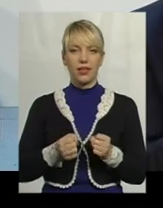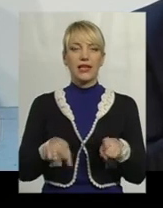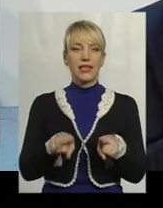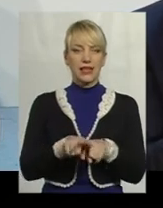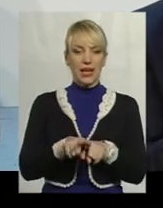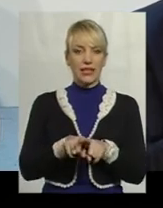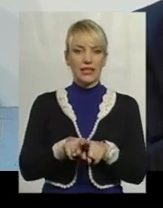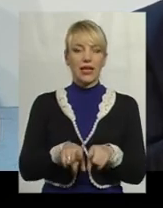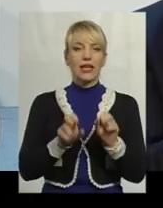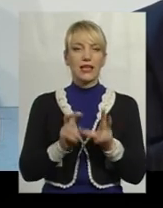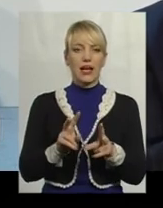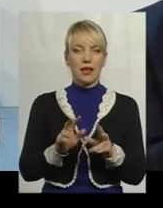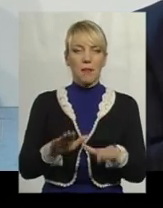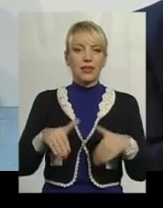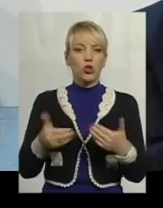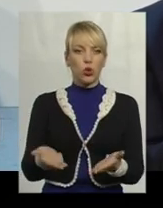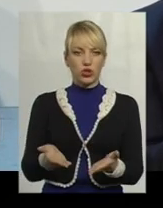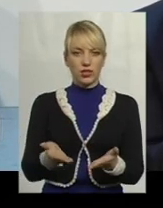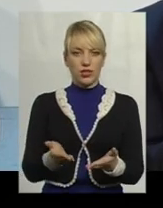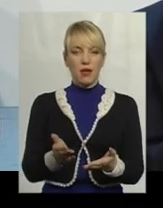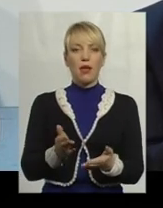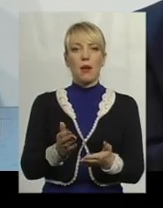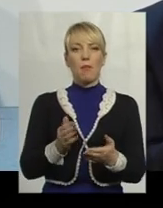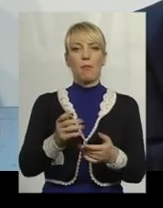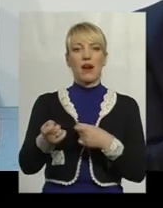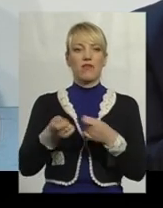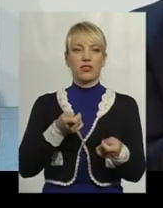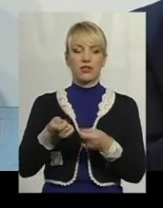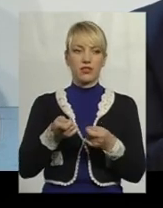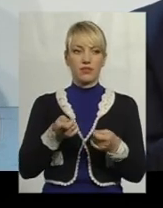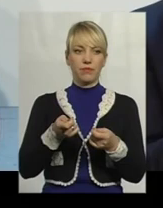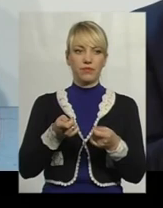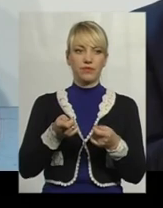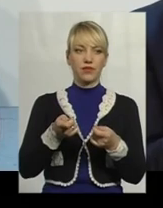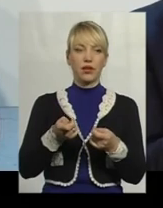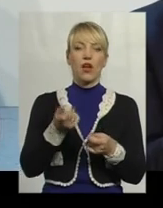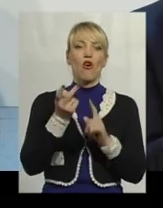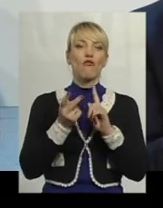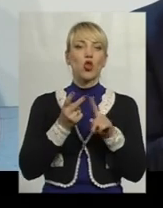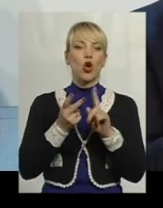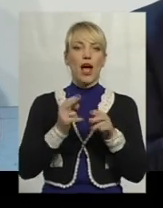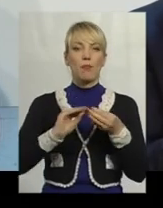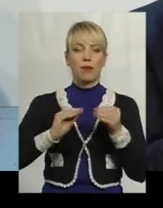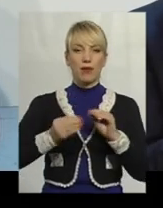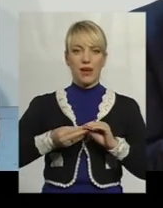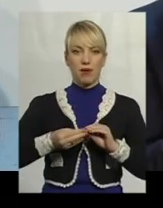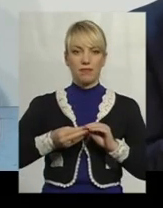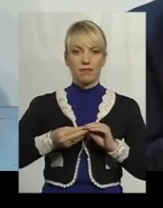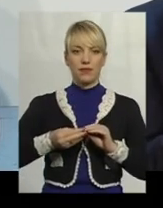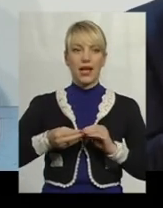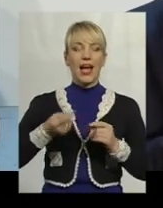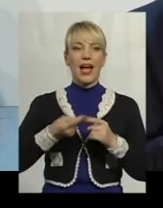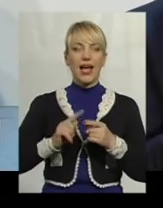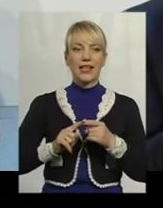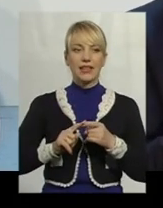образом, як вони предложені правительством. Друга проблема, і це